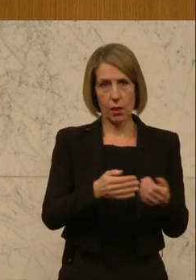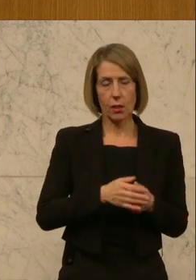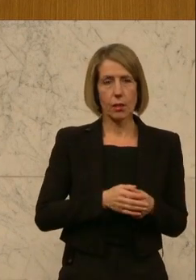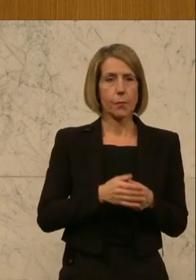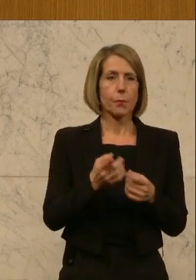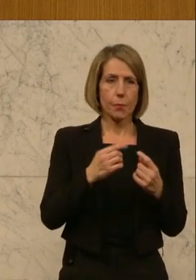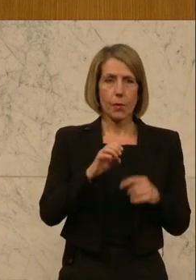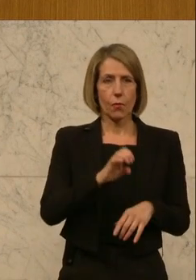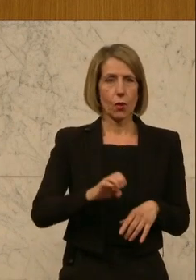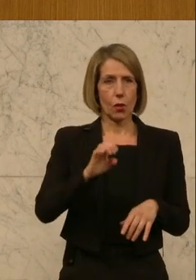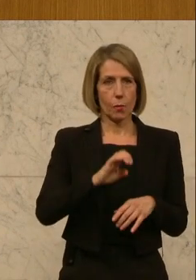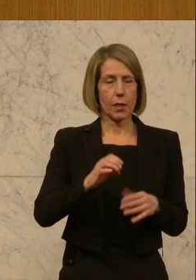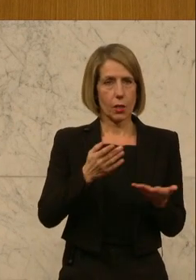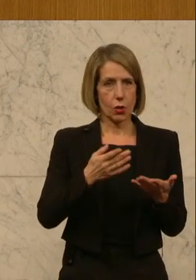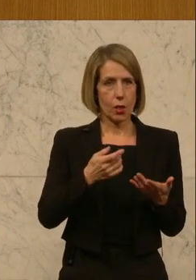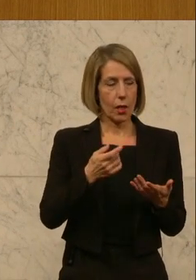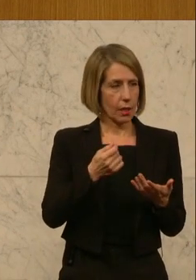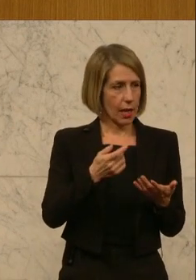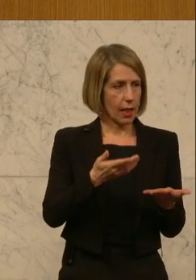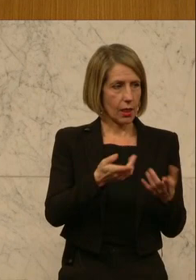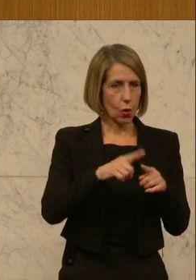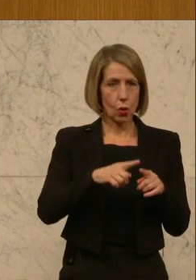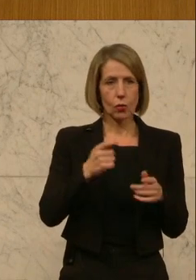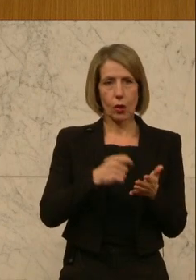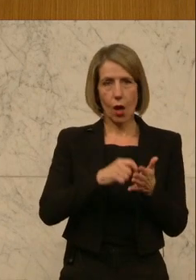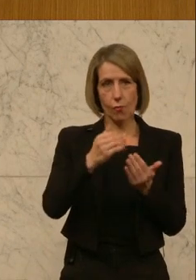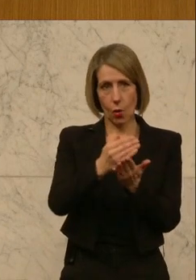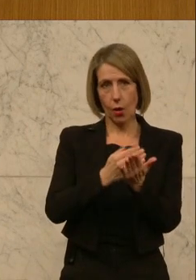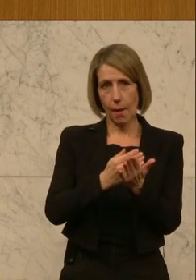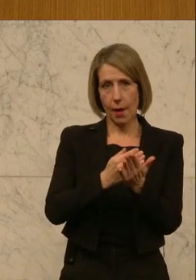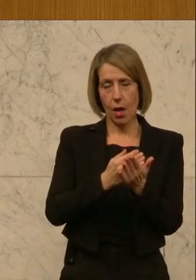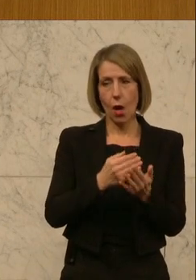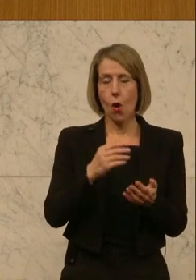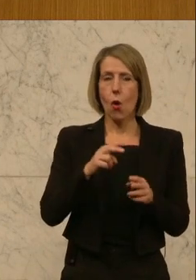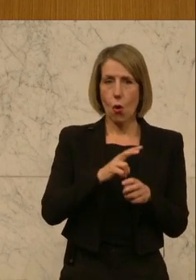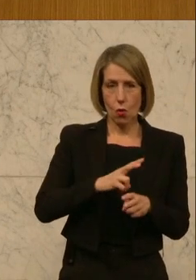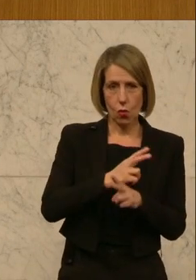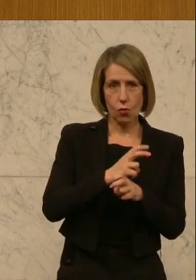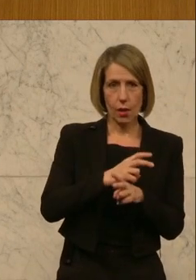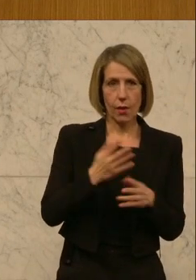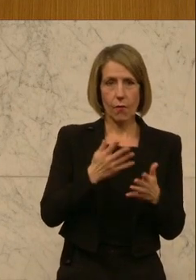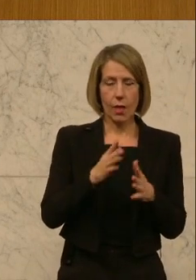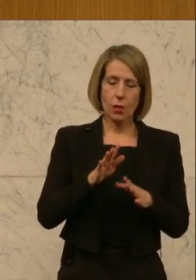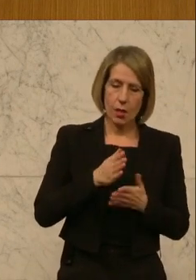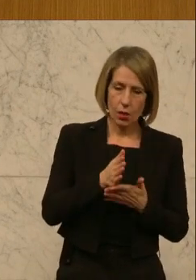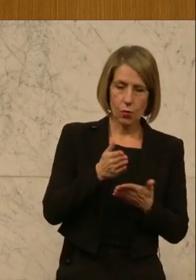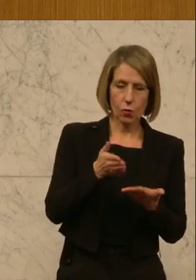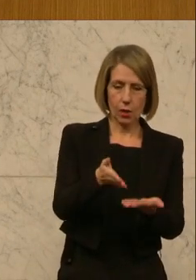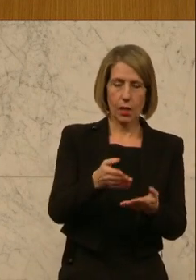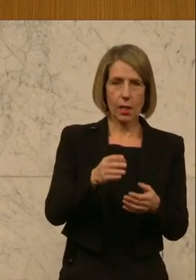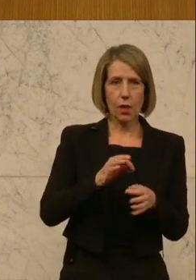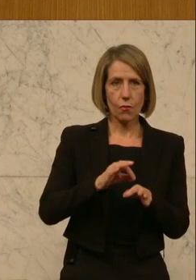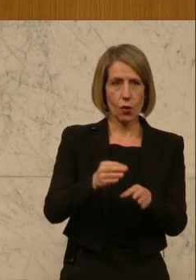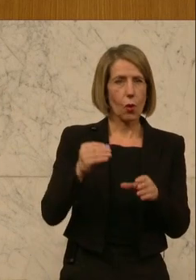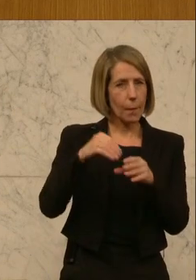europäischen Geldausweitung und Anleihenkaufprogramme. Und Österreich hat unter ihrer Führung auch ganz massiv daran mitgemacht. Die 100 Milliarden